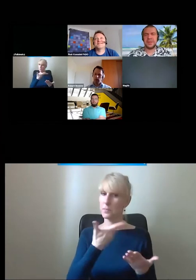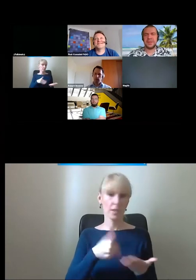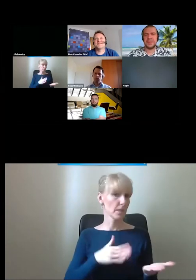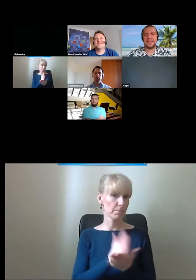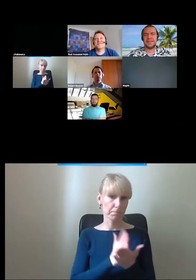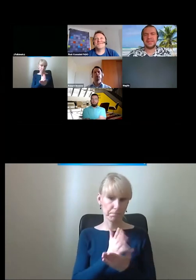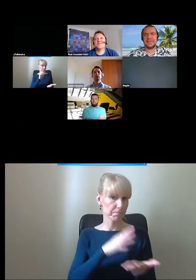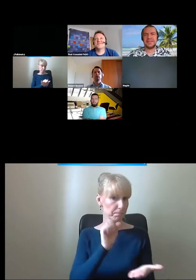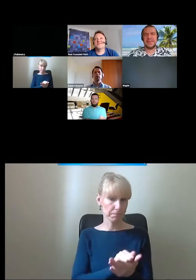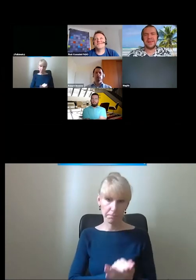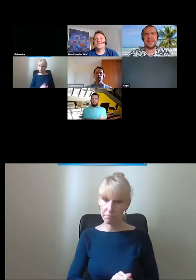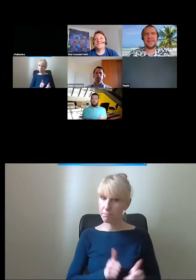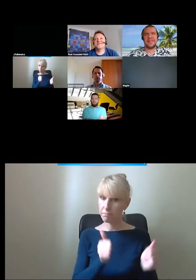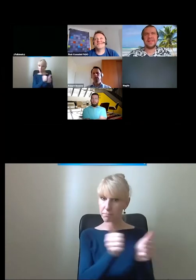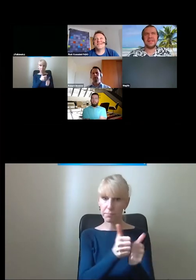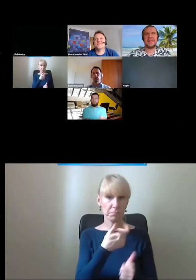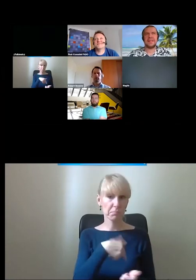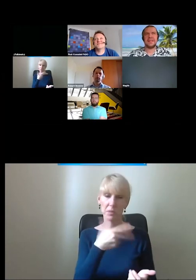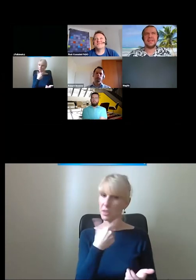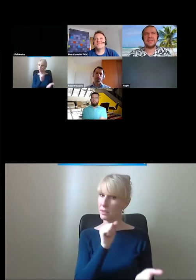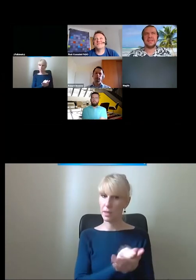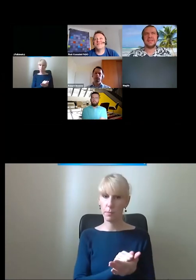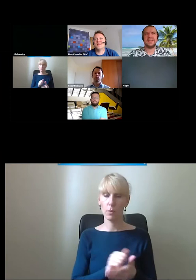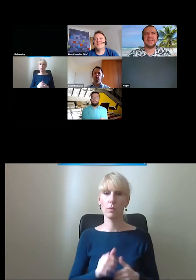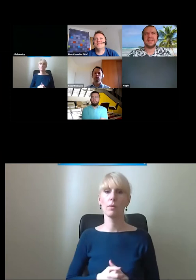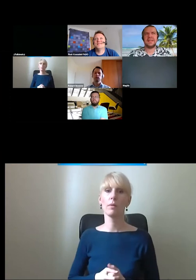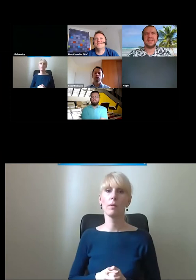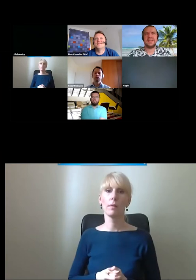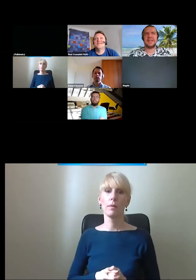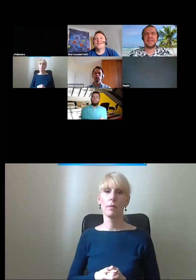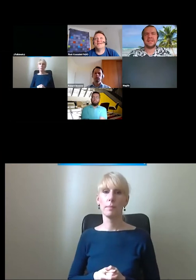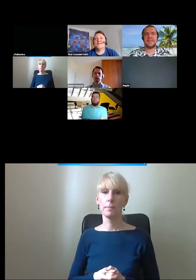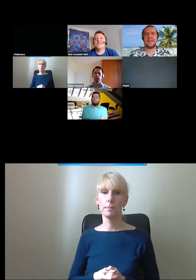to jeśli chodzi o, tak, skąd, skąd Pani.